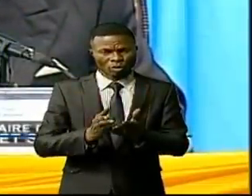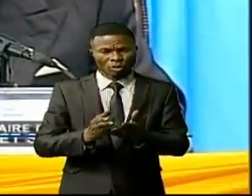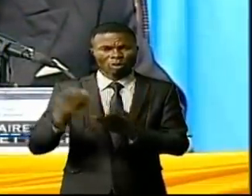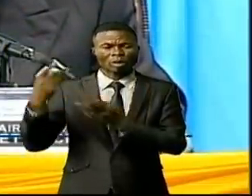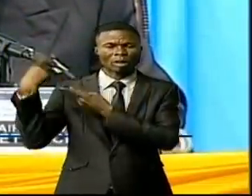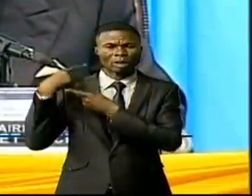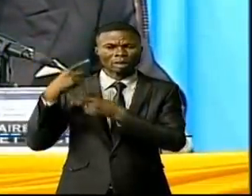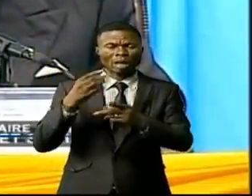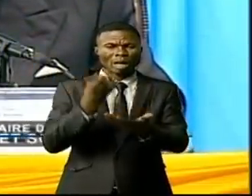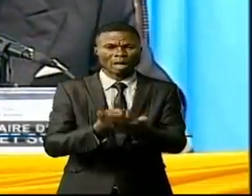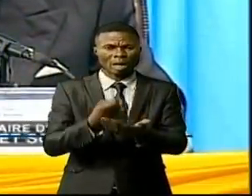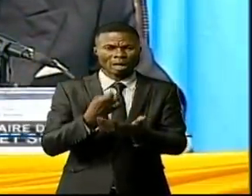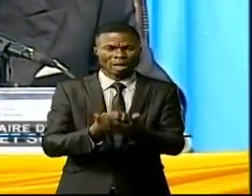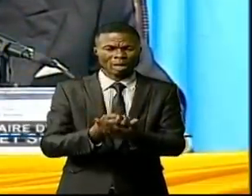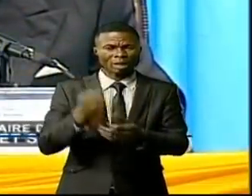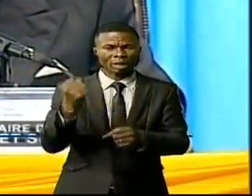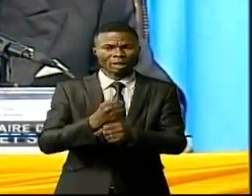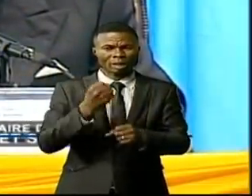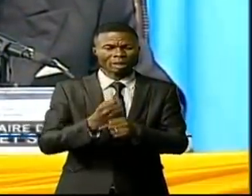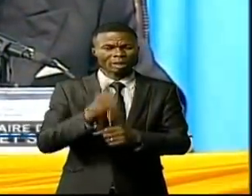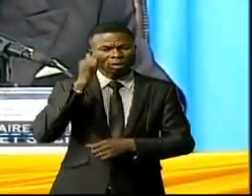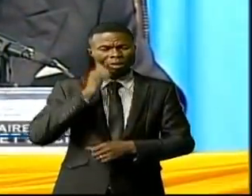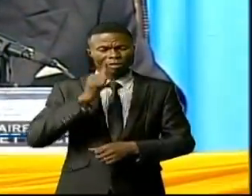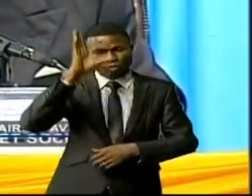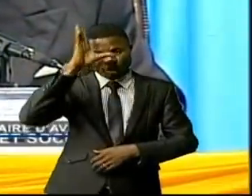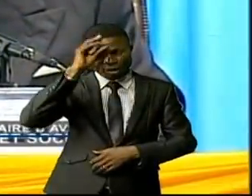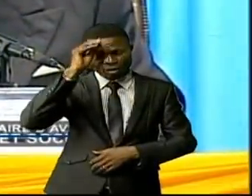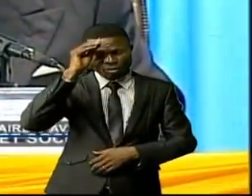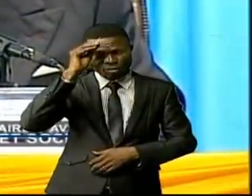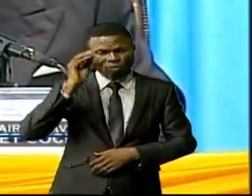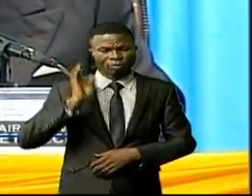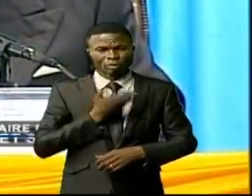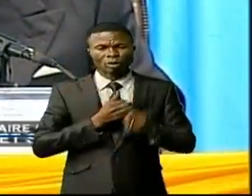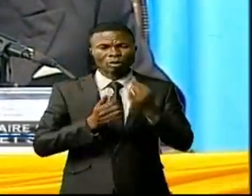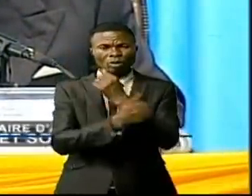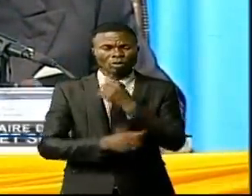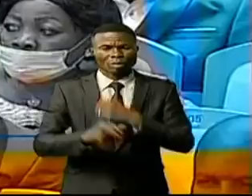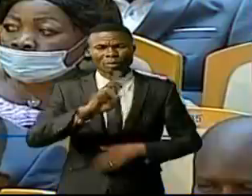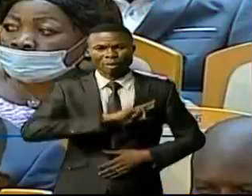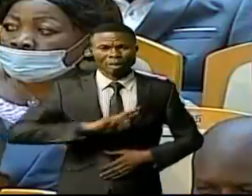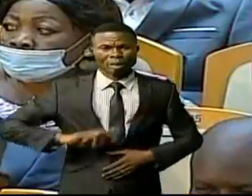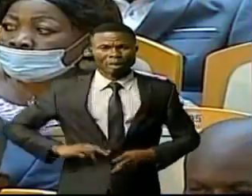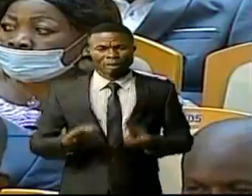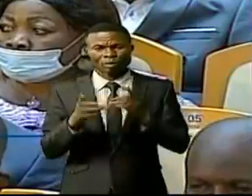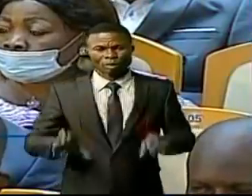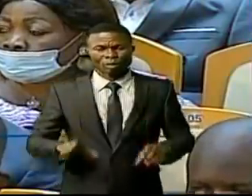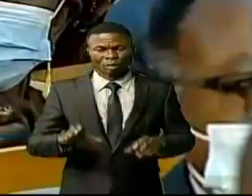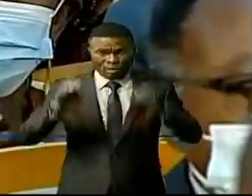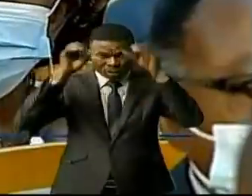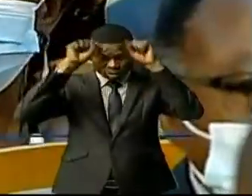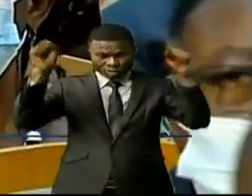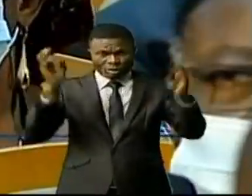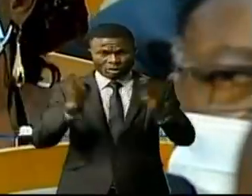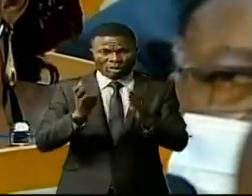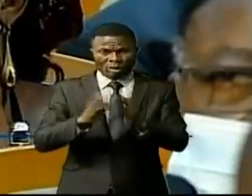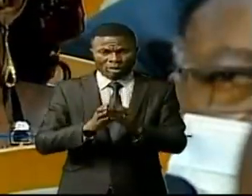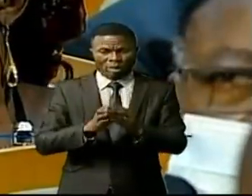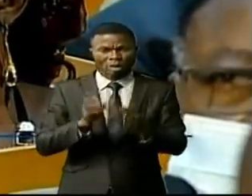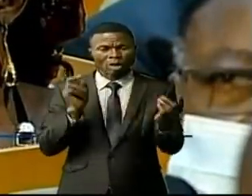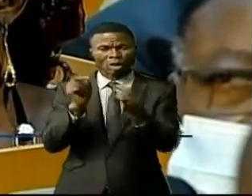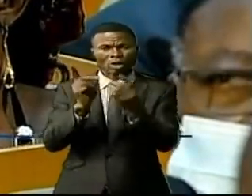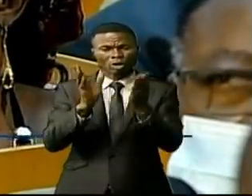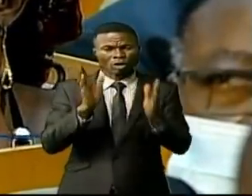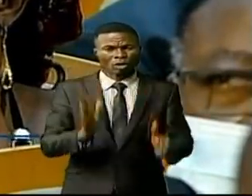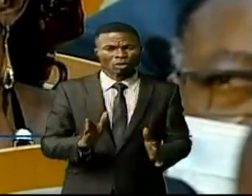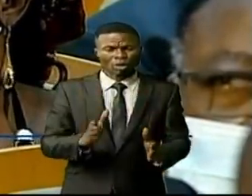d'une économie au service d'abord des filles et fils de notre pays, la RDC. Les présidents de l'Assemblée consultative